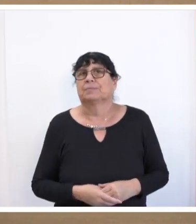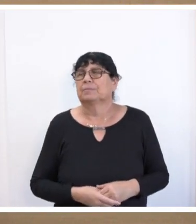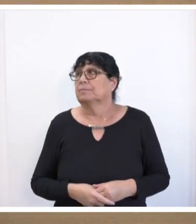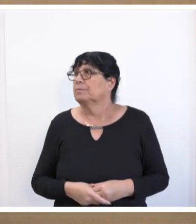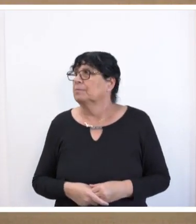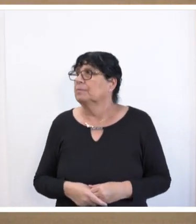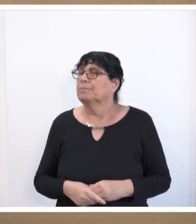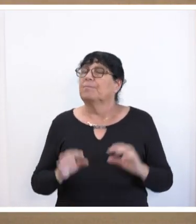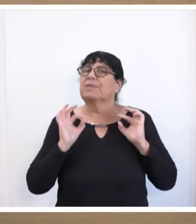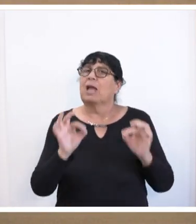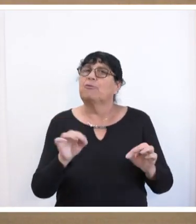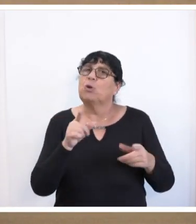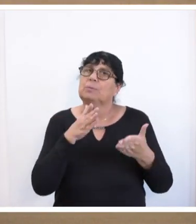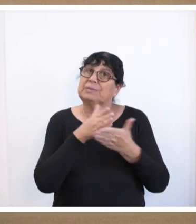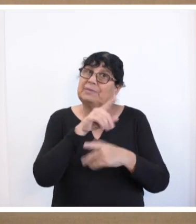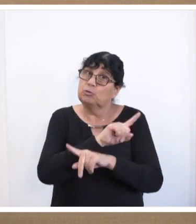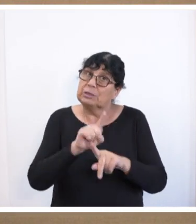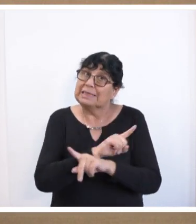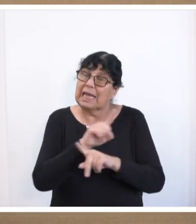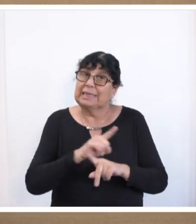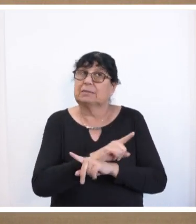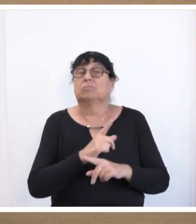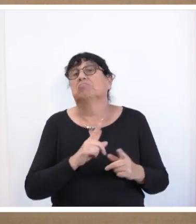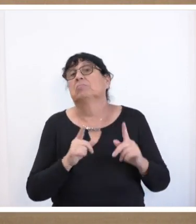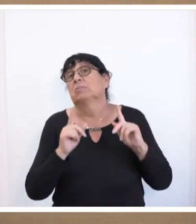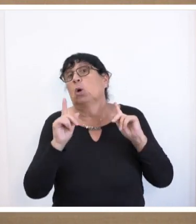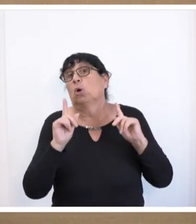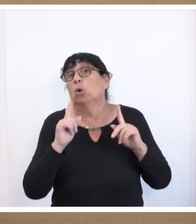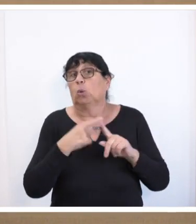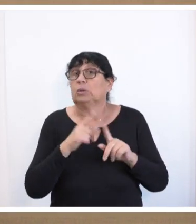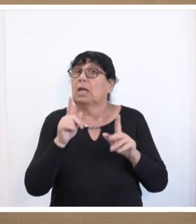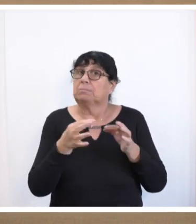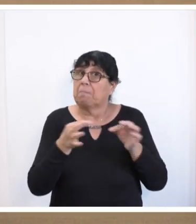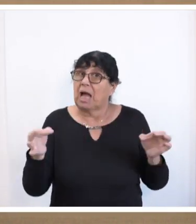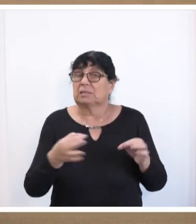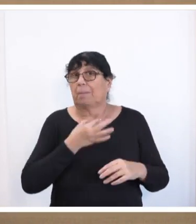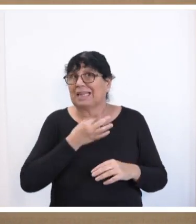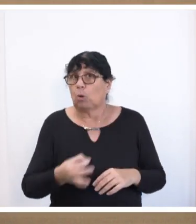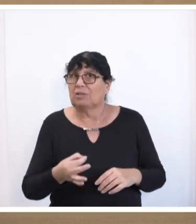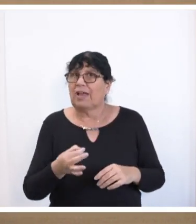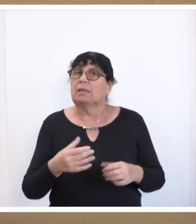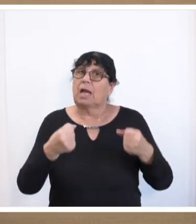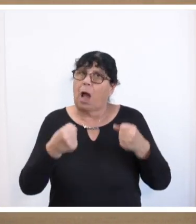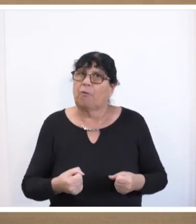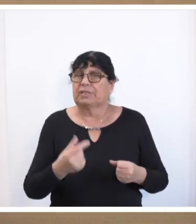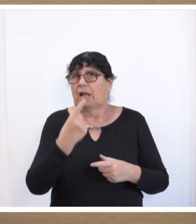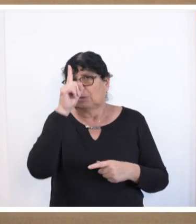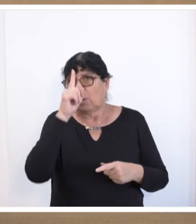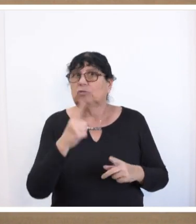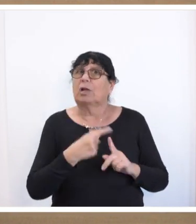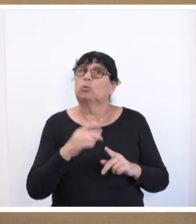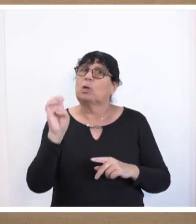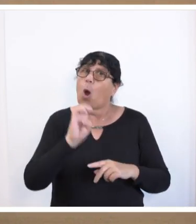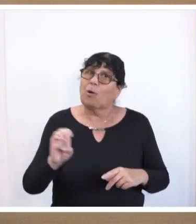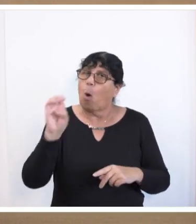Für diese Zwischenzeit und als flankierende Maßnahme ist es notwendig, den Aufenthalt in Deutschland und in Europa so